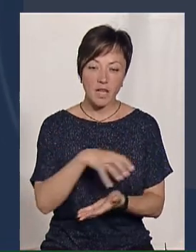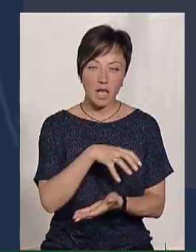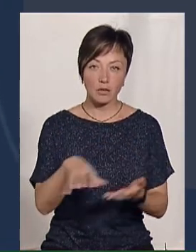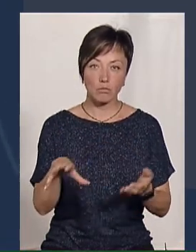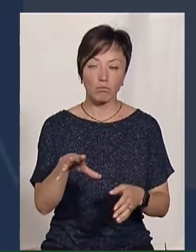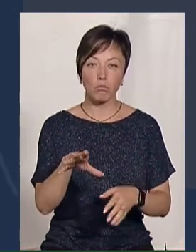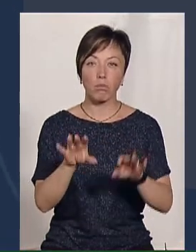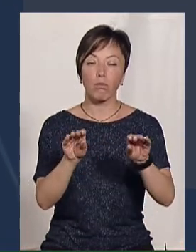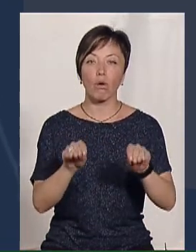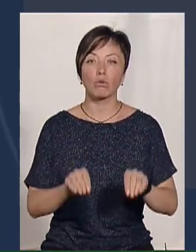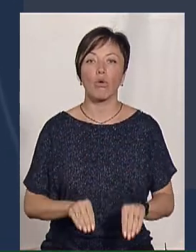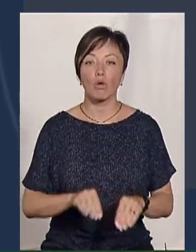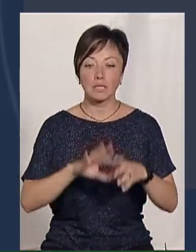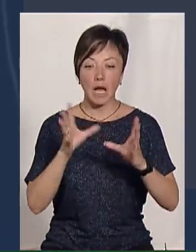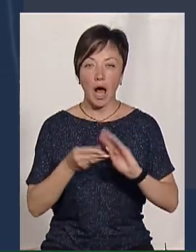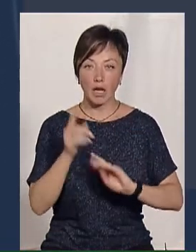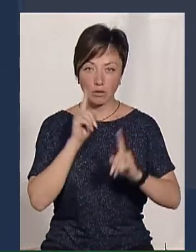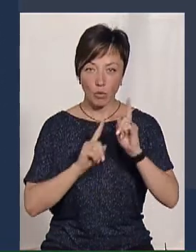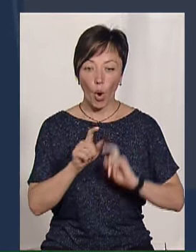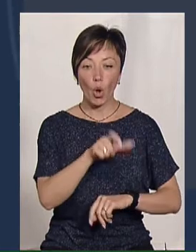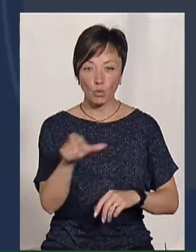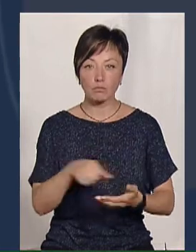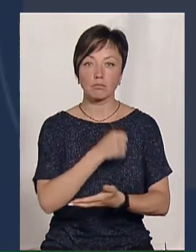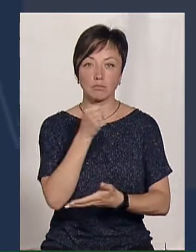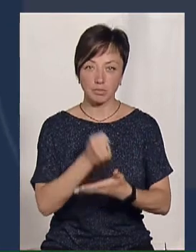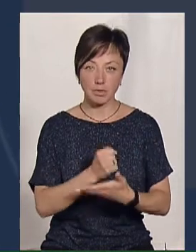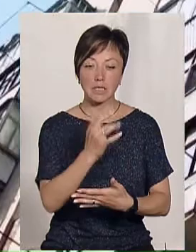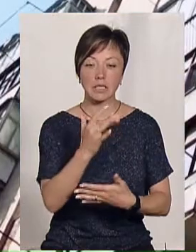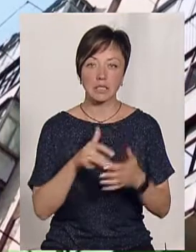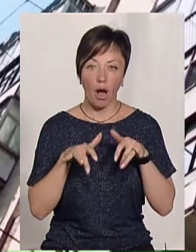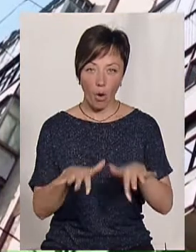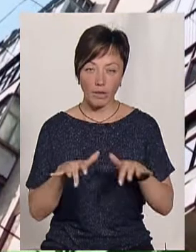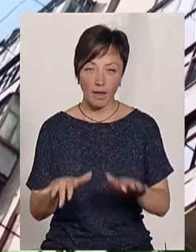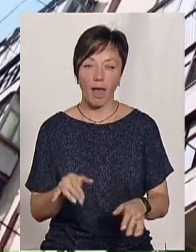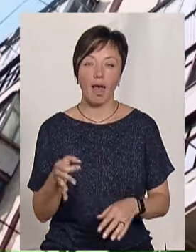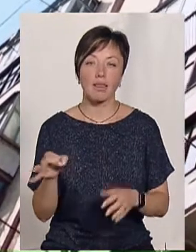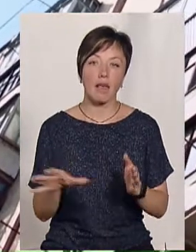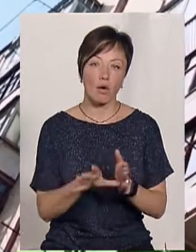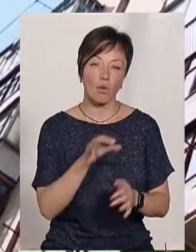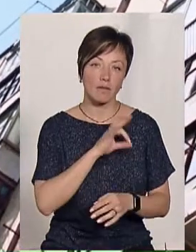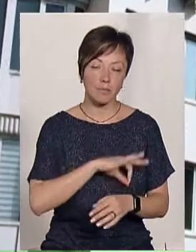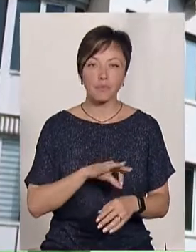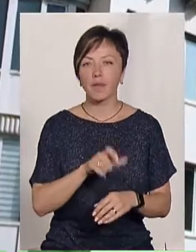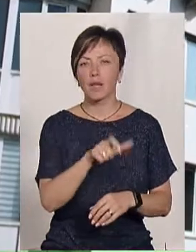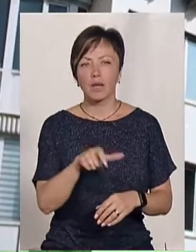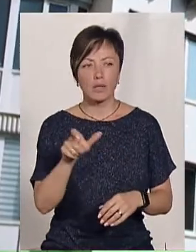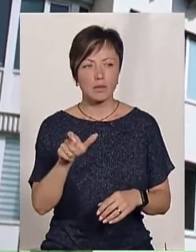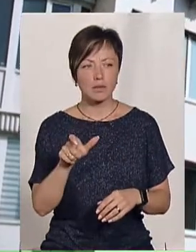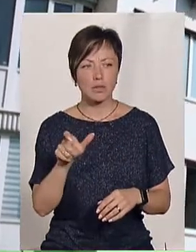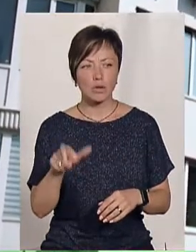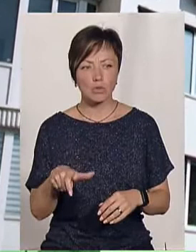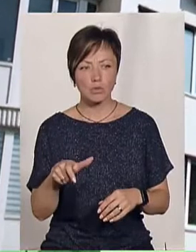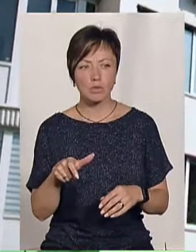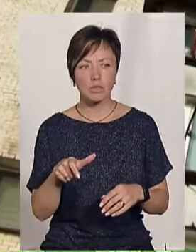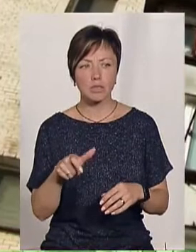зборів, на яких мешканці затвердять заходи з енергоефективності. Мешканці будинків, яким по 50-60 років